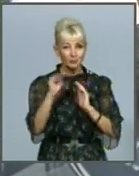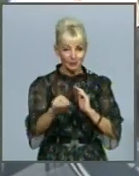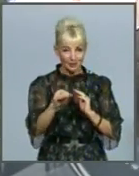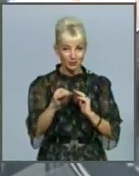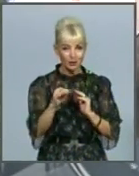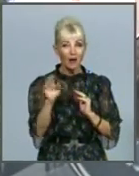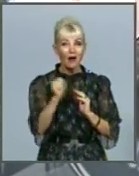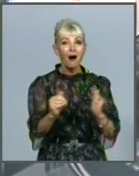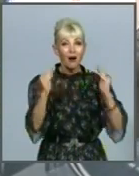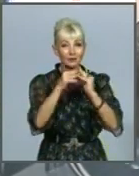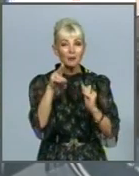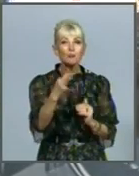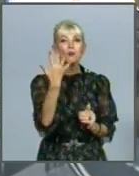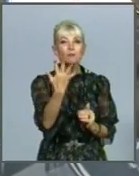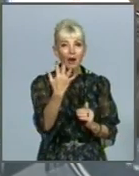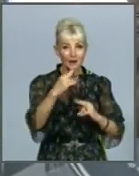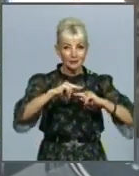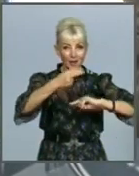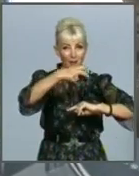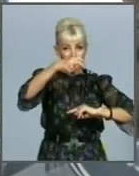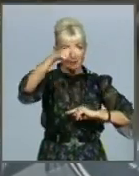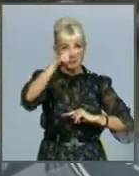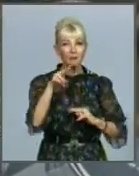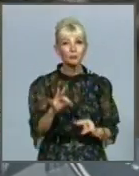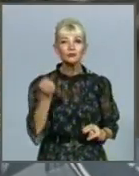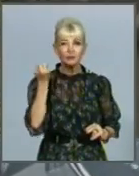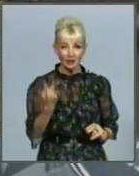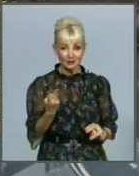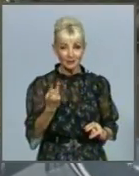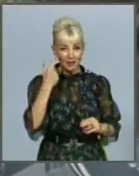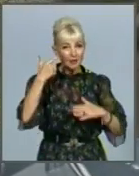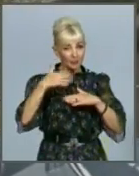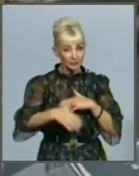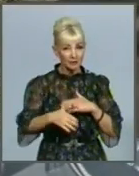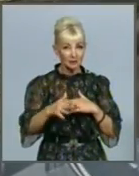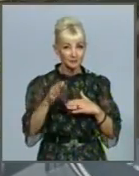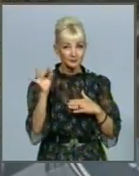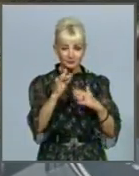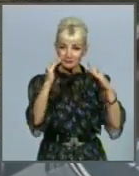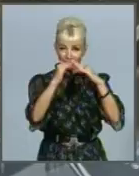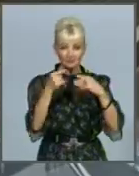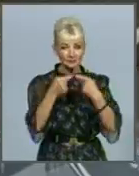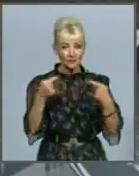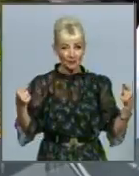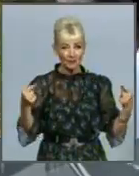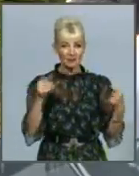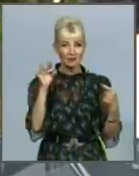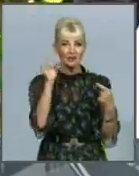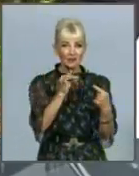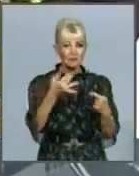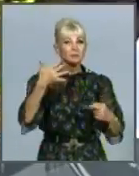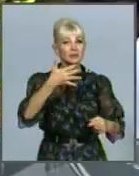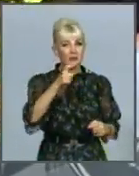а в домах по 5 під'їздів, по 12 під'їздів. Пійміть, і дома різні, тобто типові дома, п